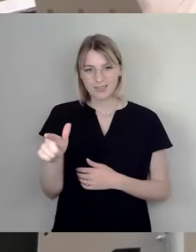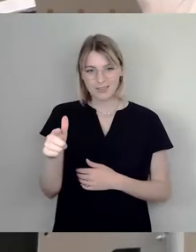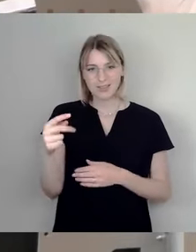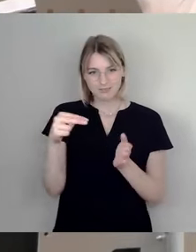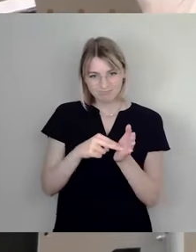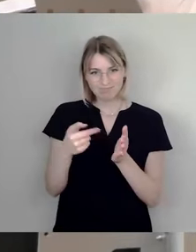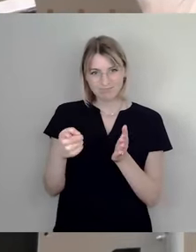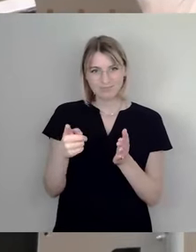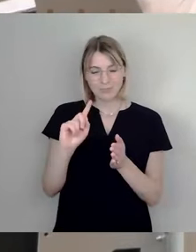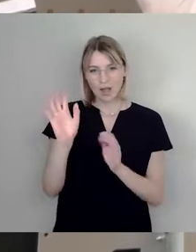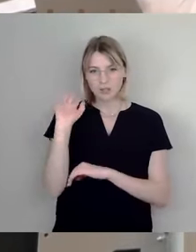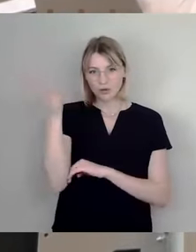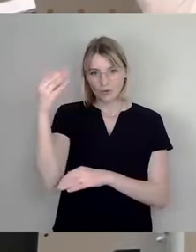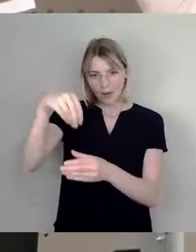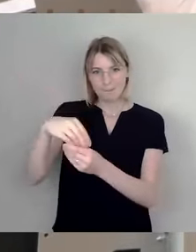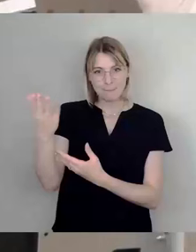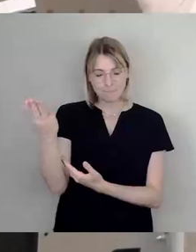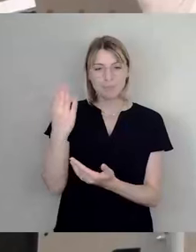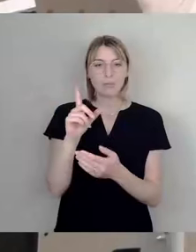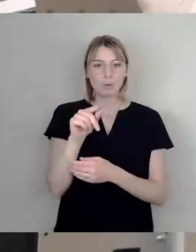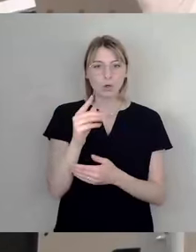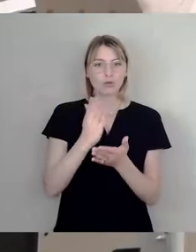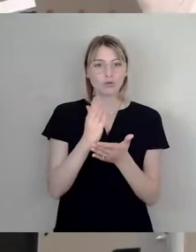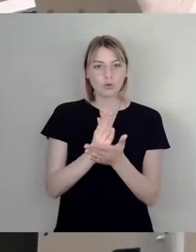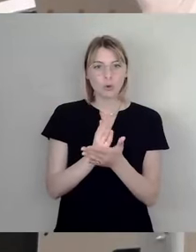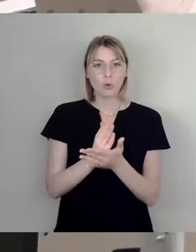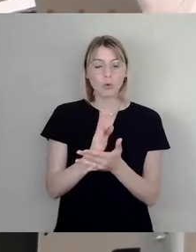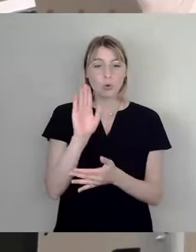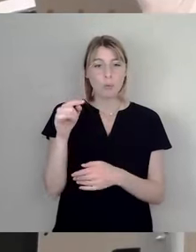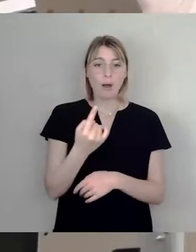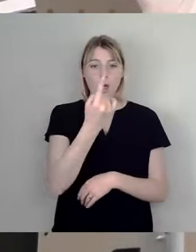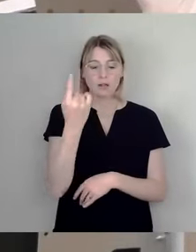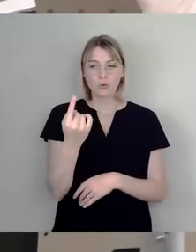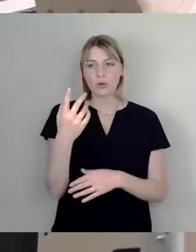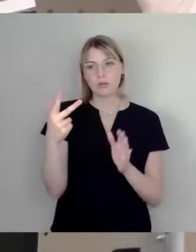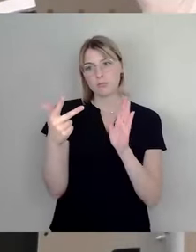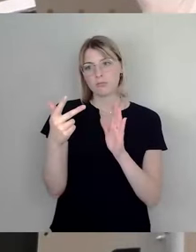Server. Also die Antwort haben Sie jetzt seit fast einem Jahr, seit einem Dreivierteljahr.